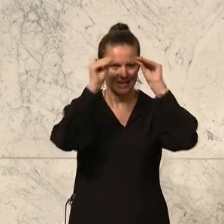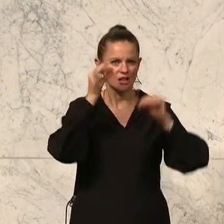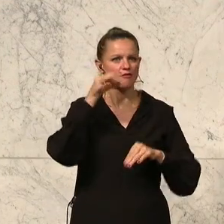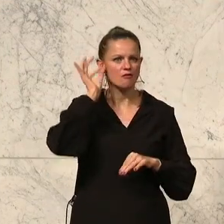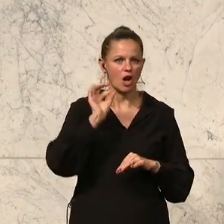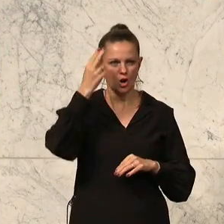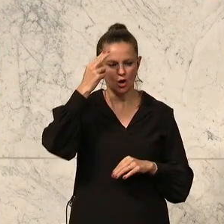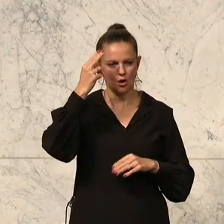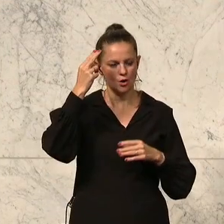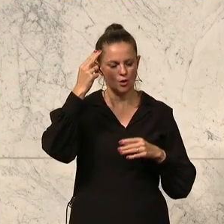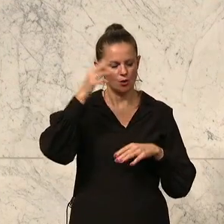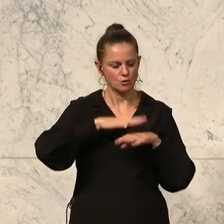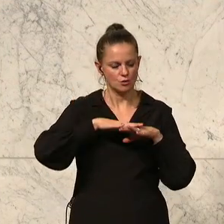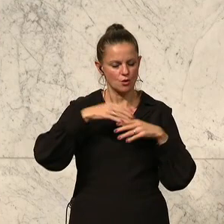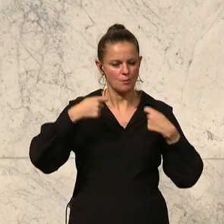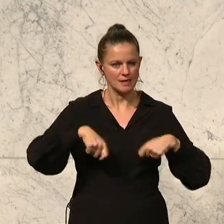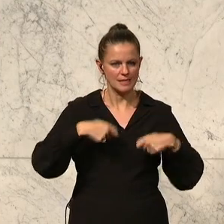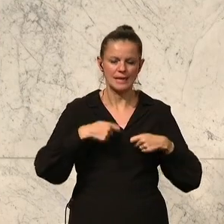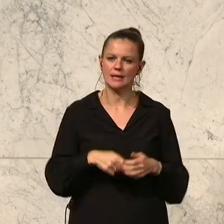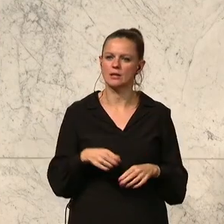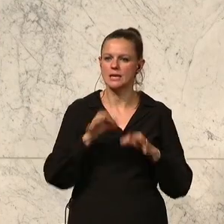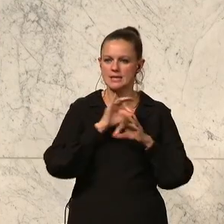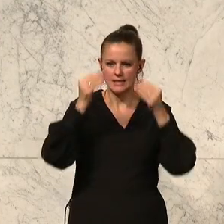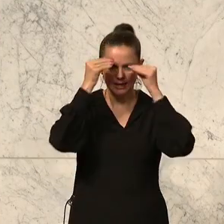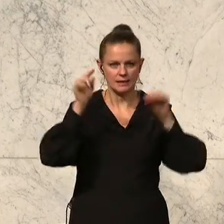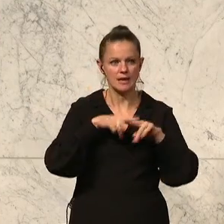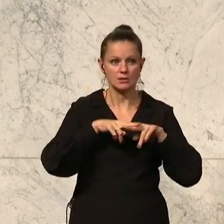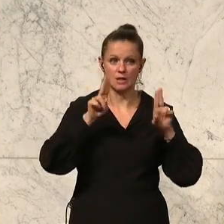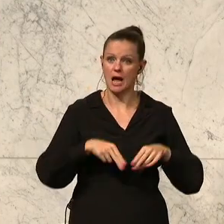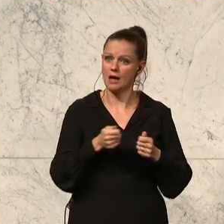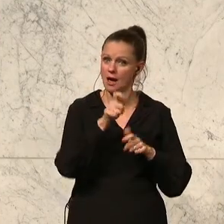klimatischen Veränderungen anzupassen, unter anderem durch das Pflanzen klimaresistenter Bäume. Ja. Vielen